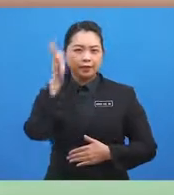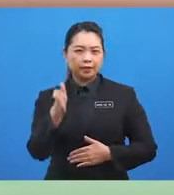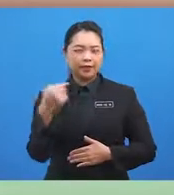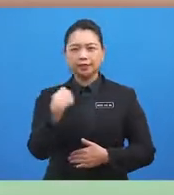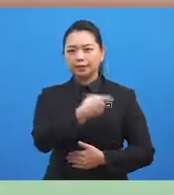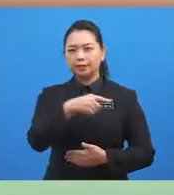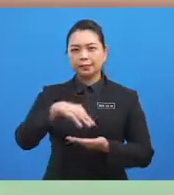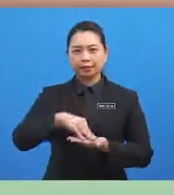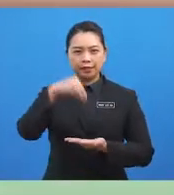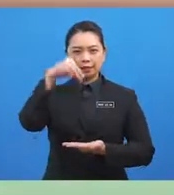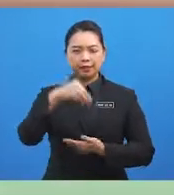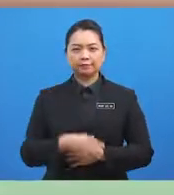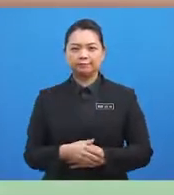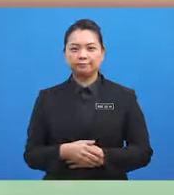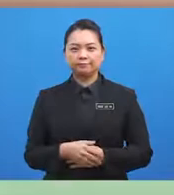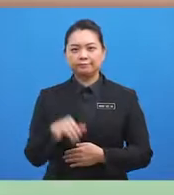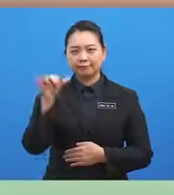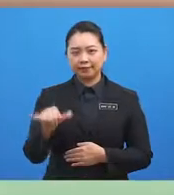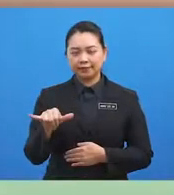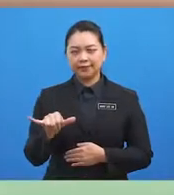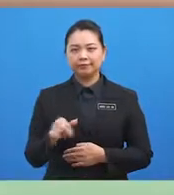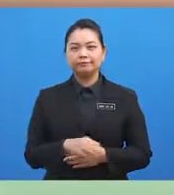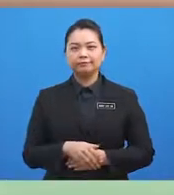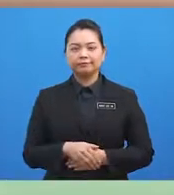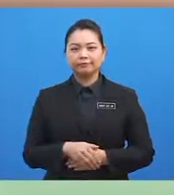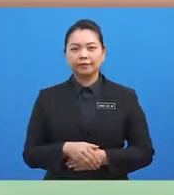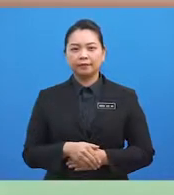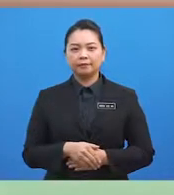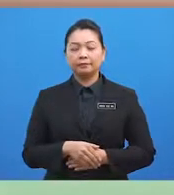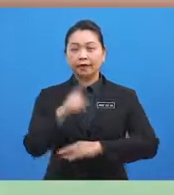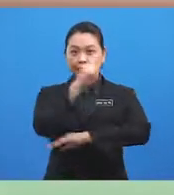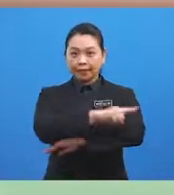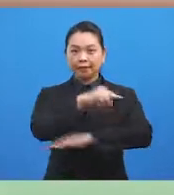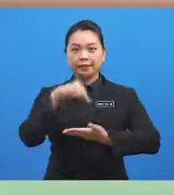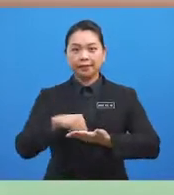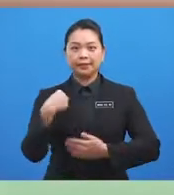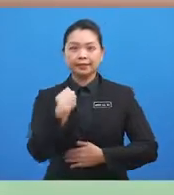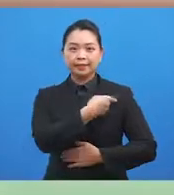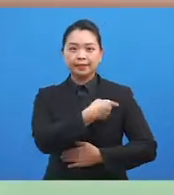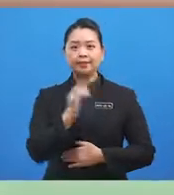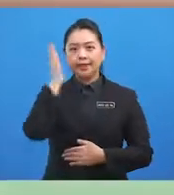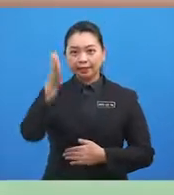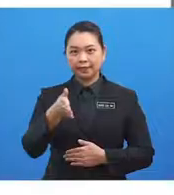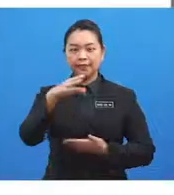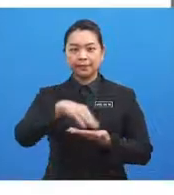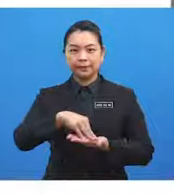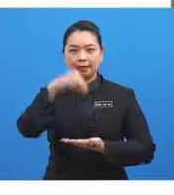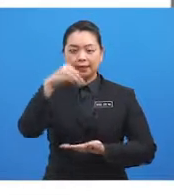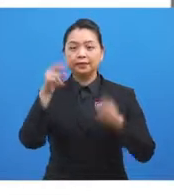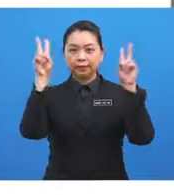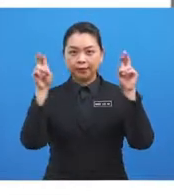kita belajar? Ya, pada sesi pembelajaran hari ini, kita akan mempelajari